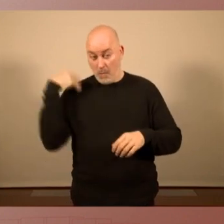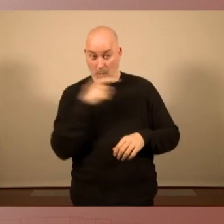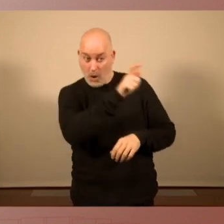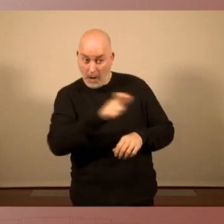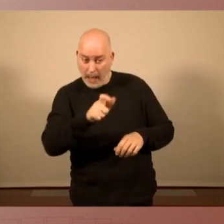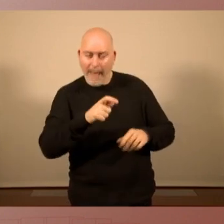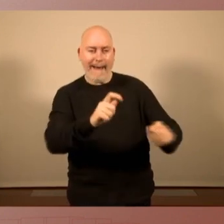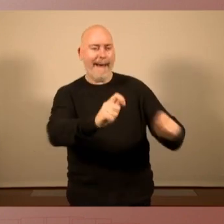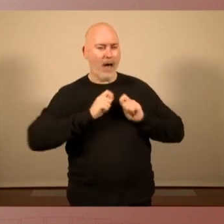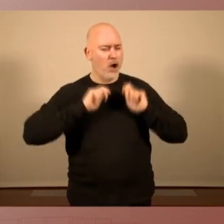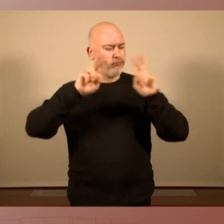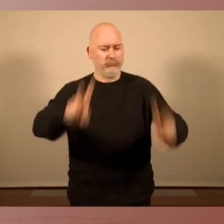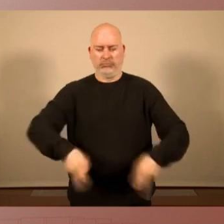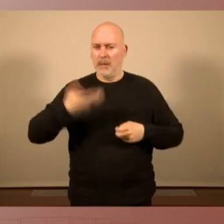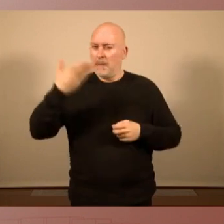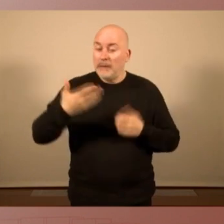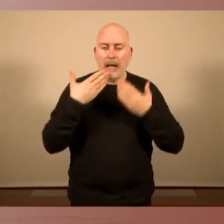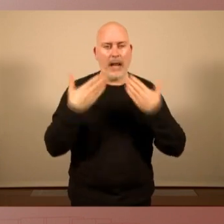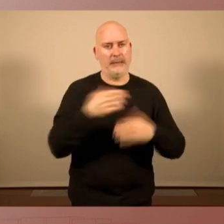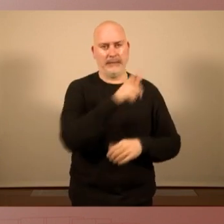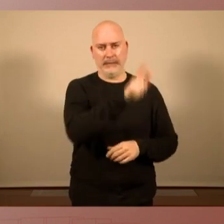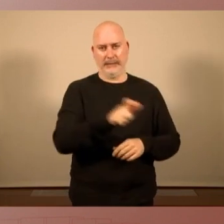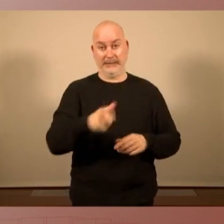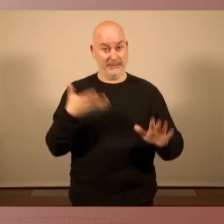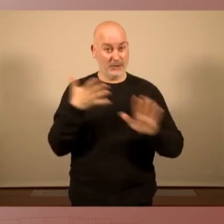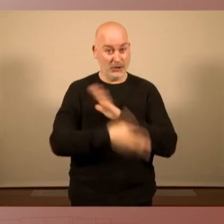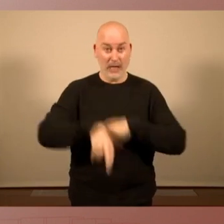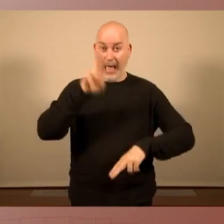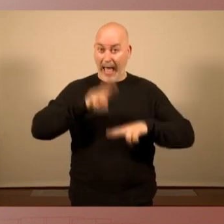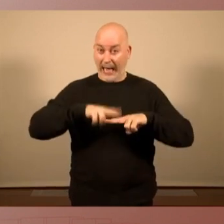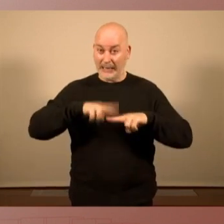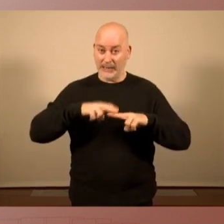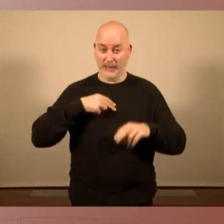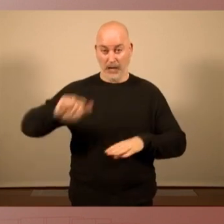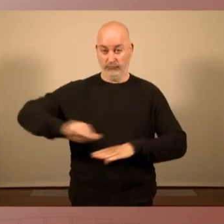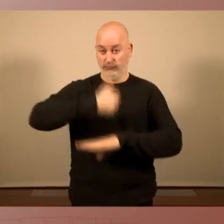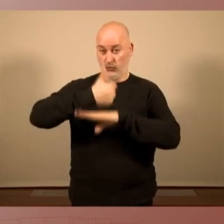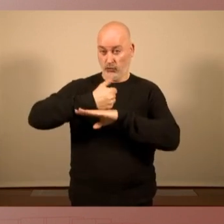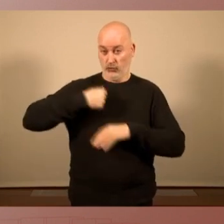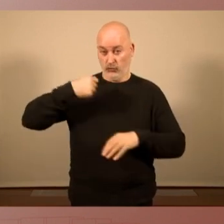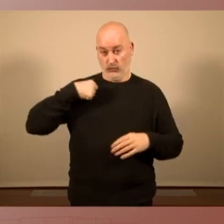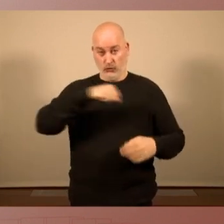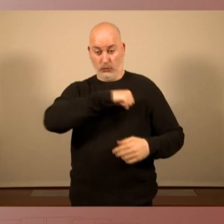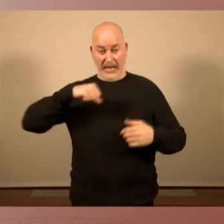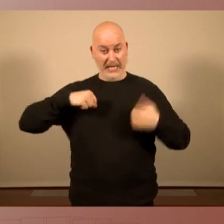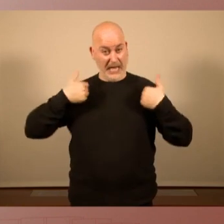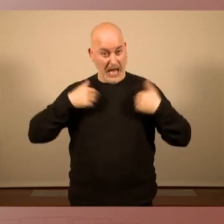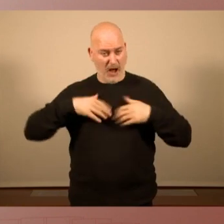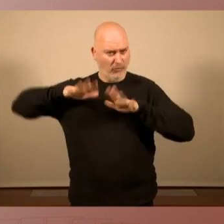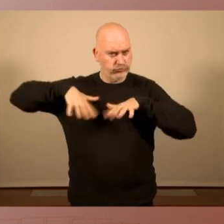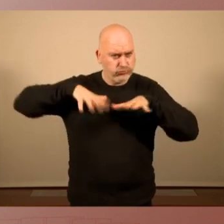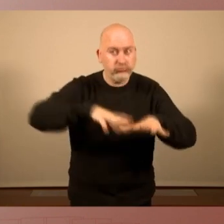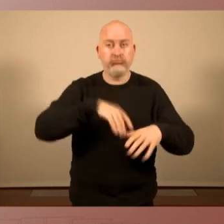i en aquest sentit hem demostrat que els grans actes de sobirania i acabo ja presidenta els grans actes de sobirania les grans